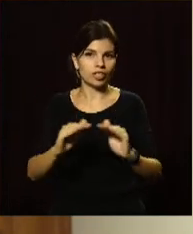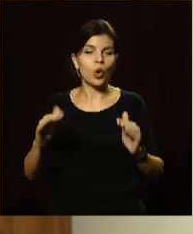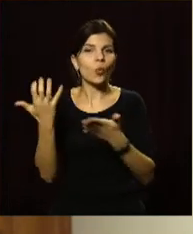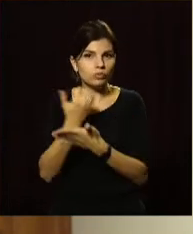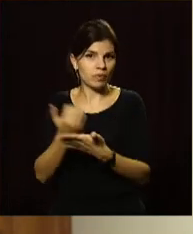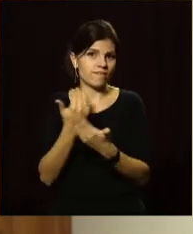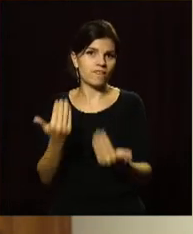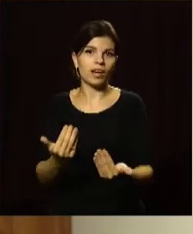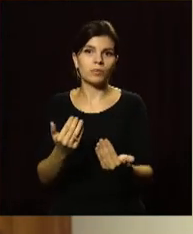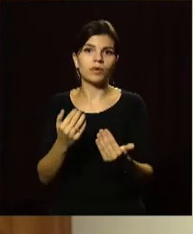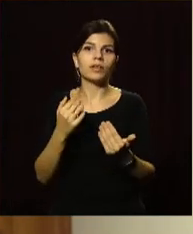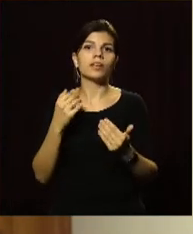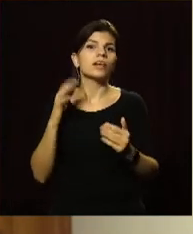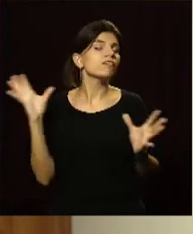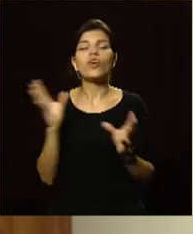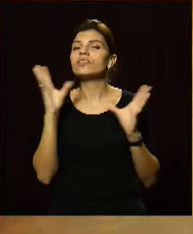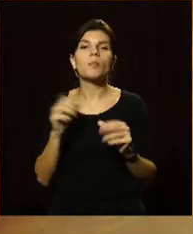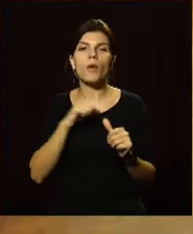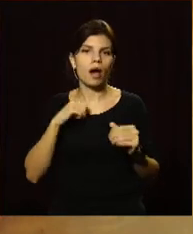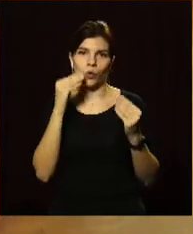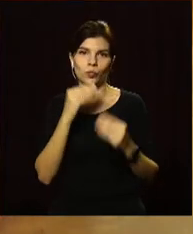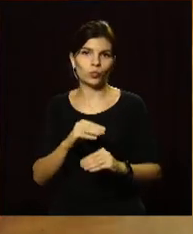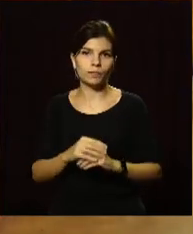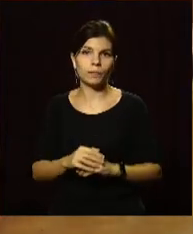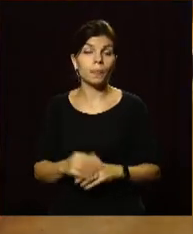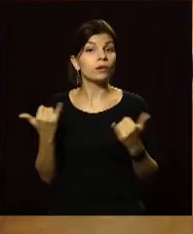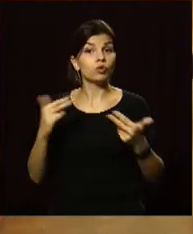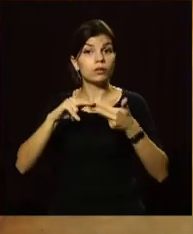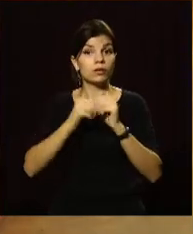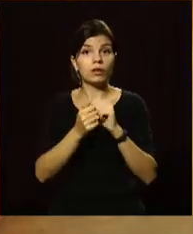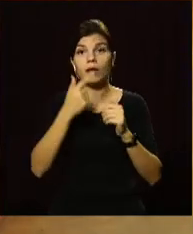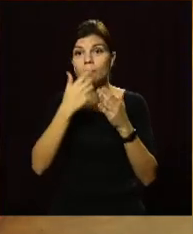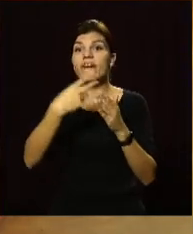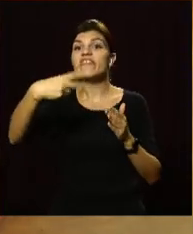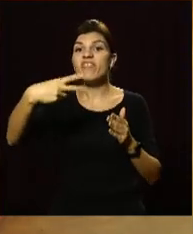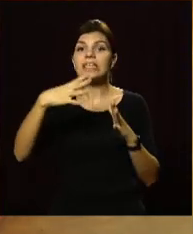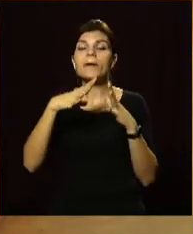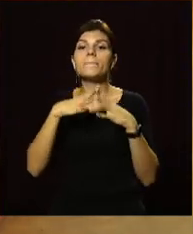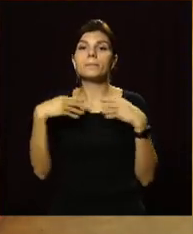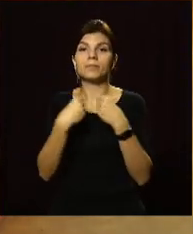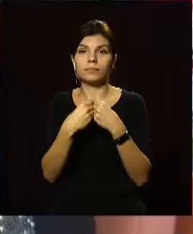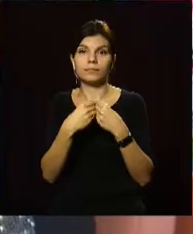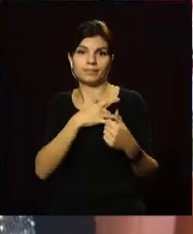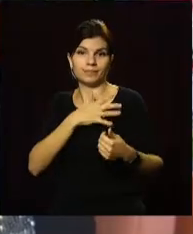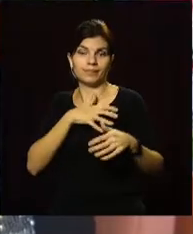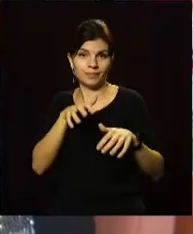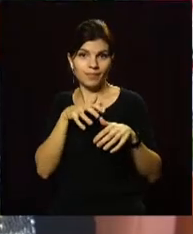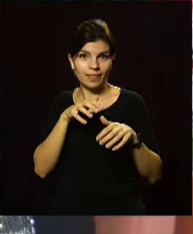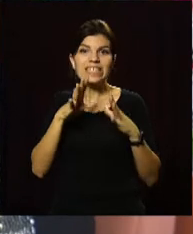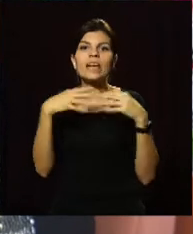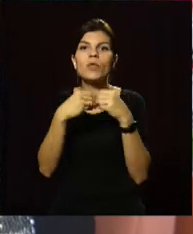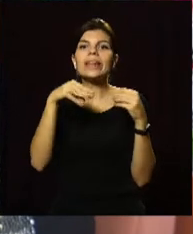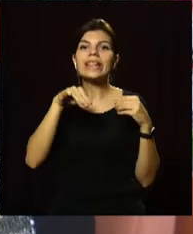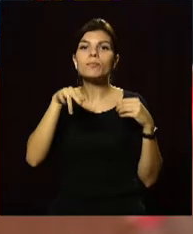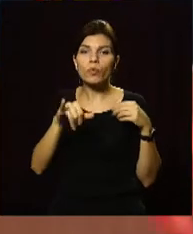успіху вам всю. І з праздником, всього вам самого хорошого. На сьогодні у Кам'янському в 20 прийомних сім'ях та 16 дитячих будинках сімейного